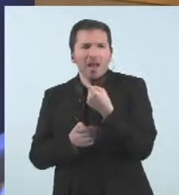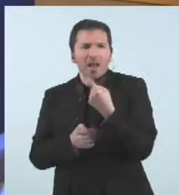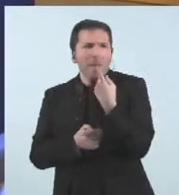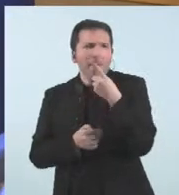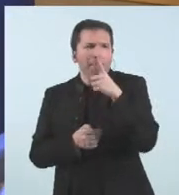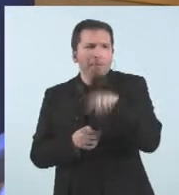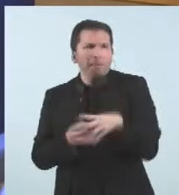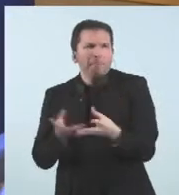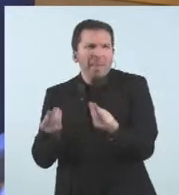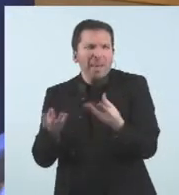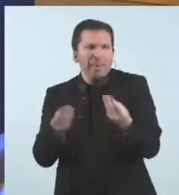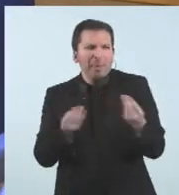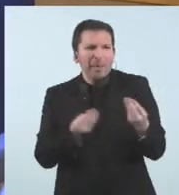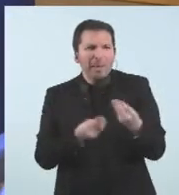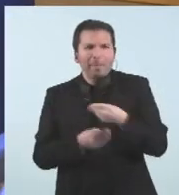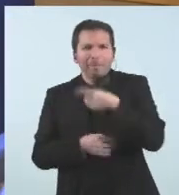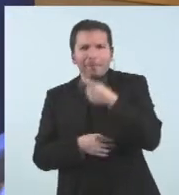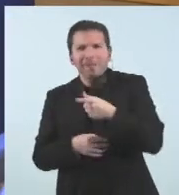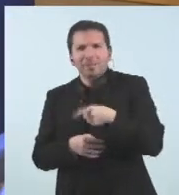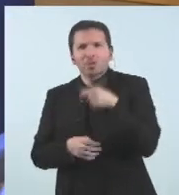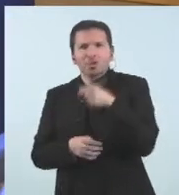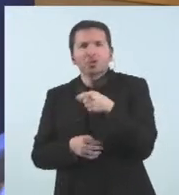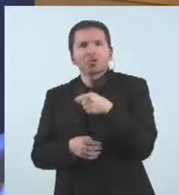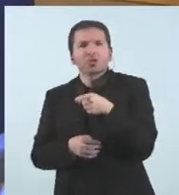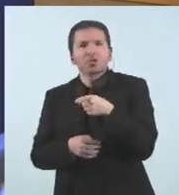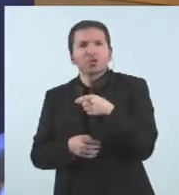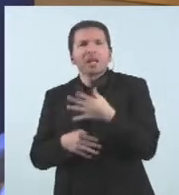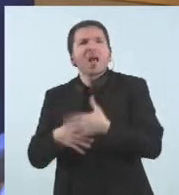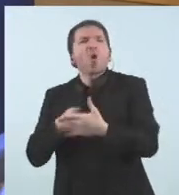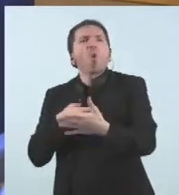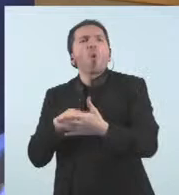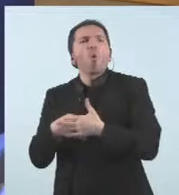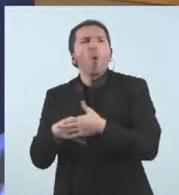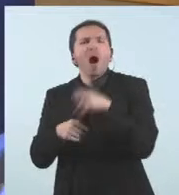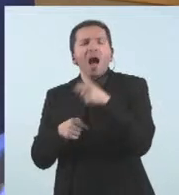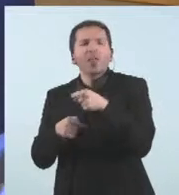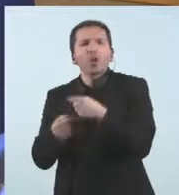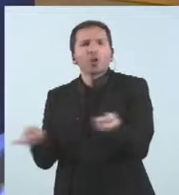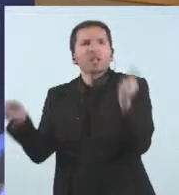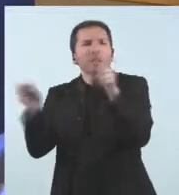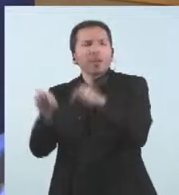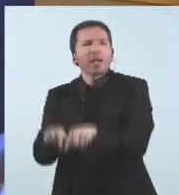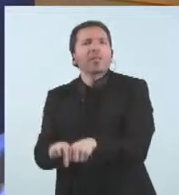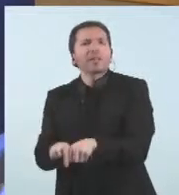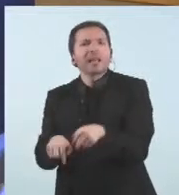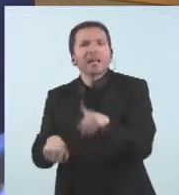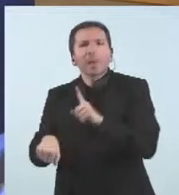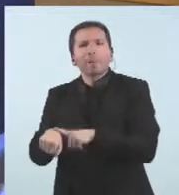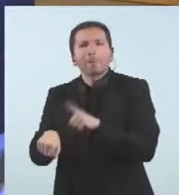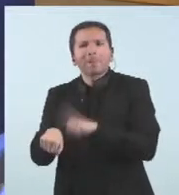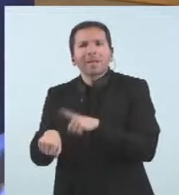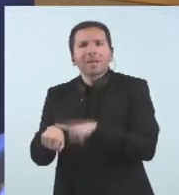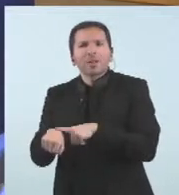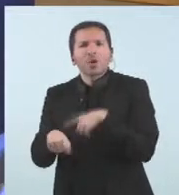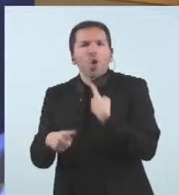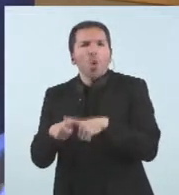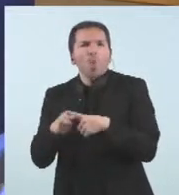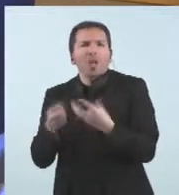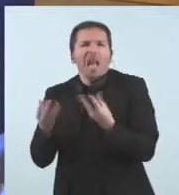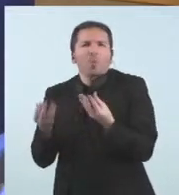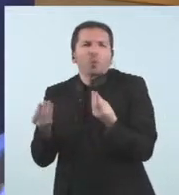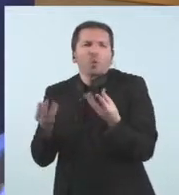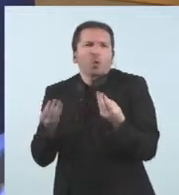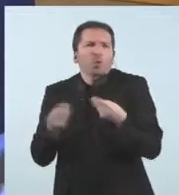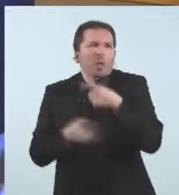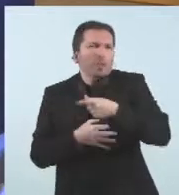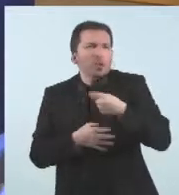ho estan tenint o acaben de tenir exactament quan se'ls convoca ara quin període es deixarà ja l dit perquè és que afecta tanta tanta tanta gent que em